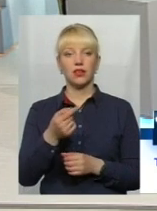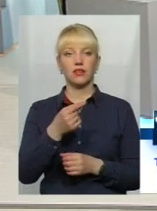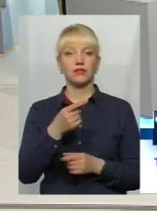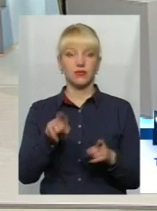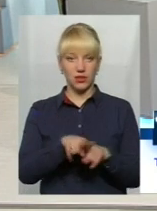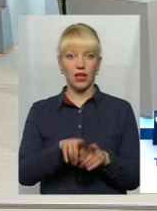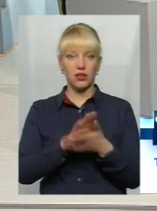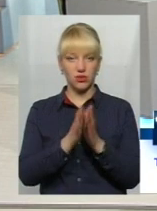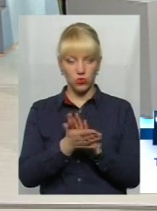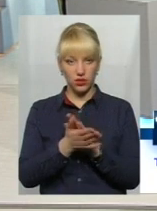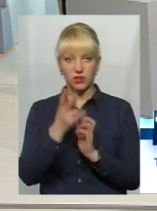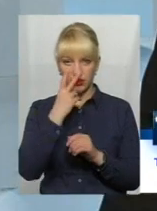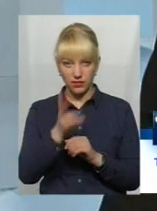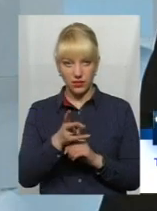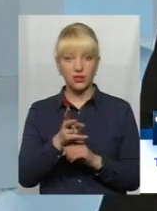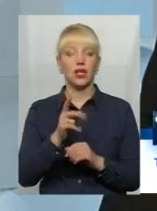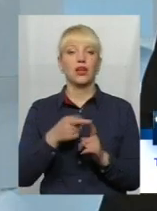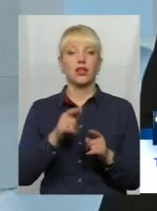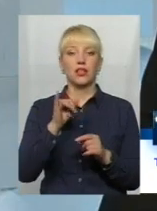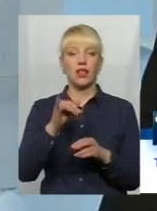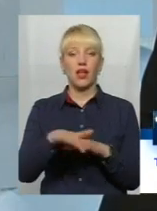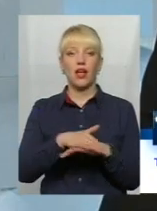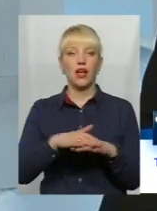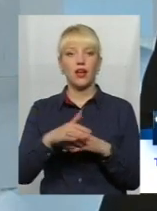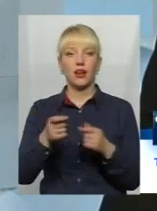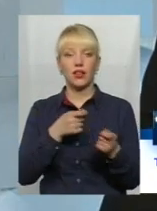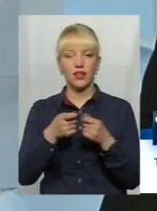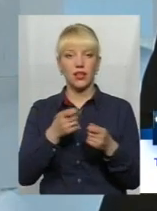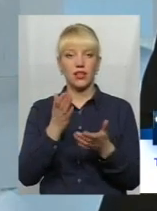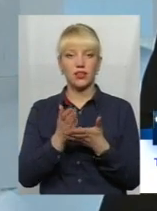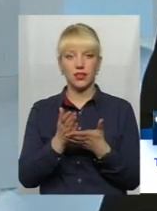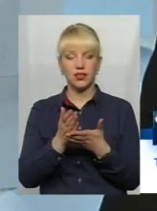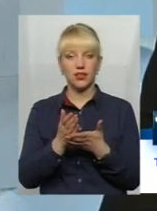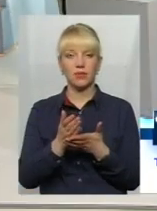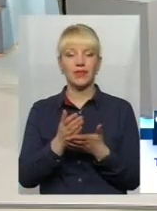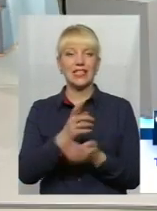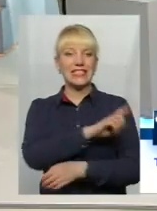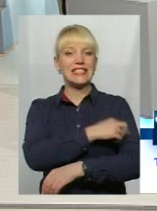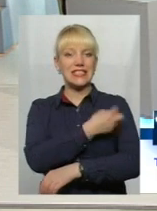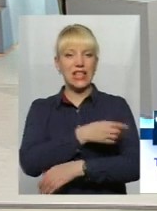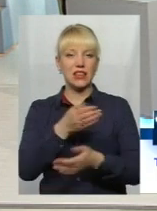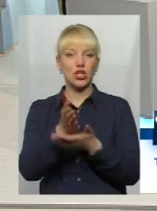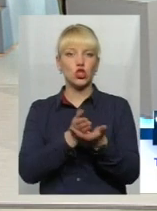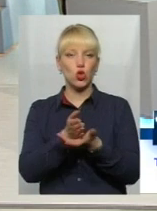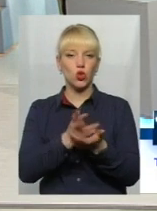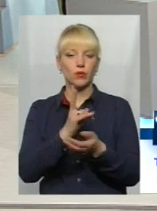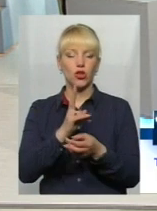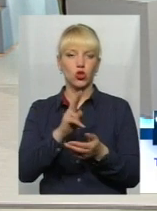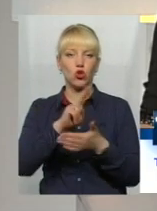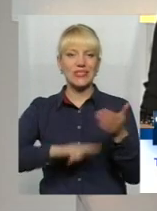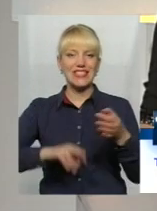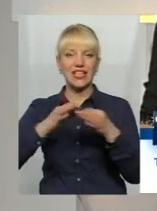ситуація. На різках є одна санслужба, яка сертифікує товар,